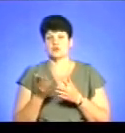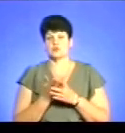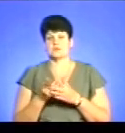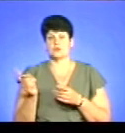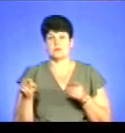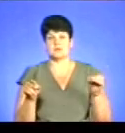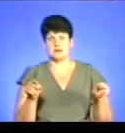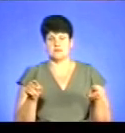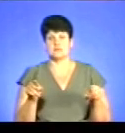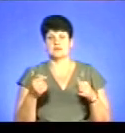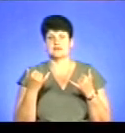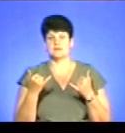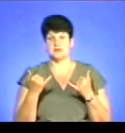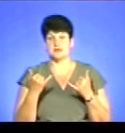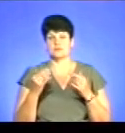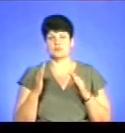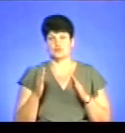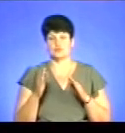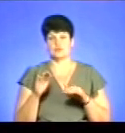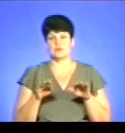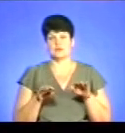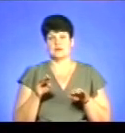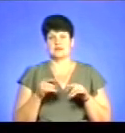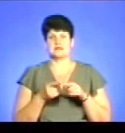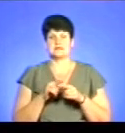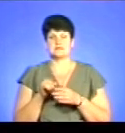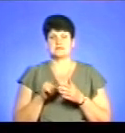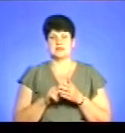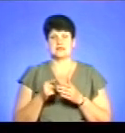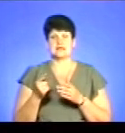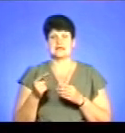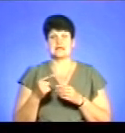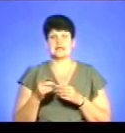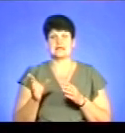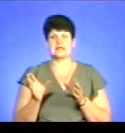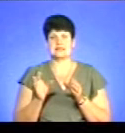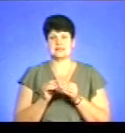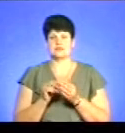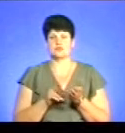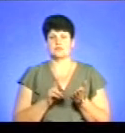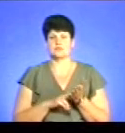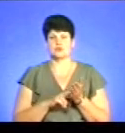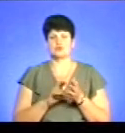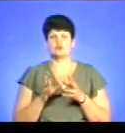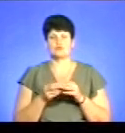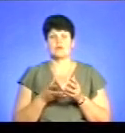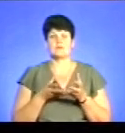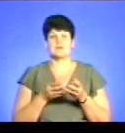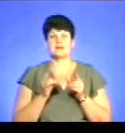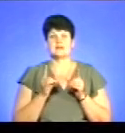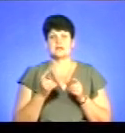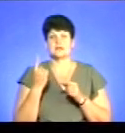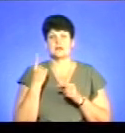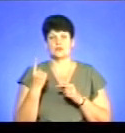Тепер вони будуть, я думаю, врегулювати ці питання щодо єдиної приписки, щоб сума їхнього доходу впливала тільки на годне житлове